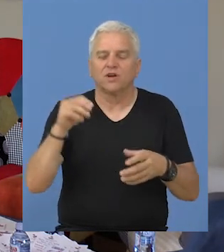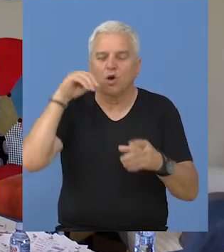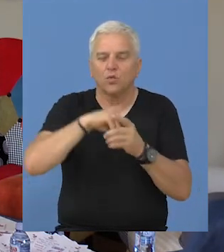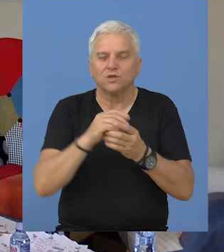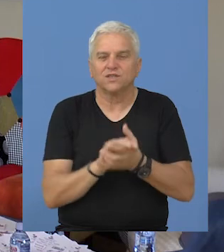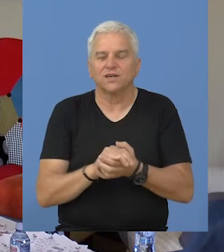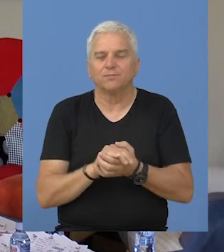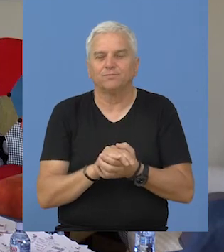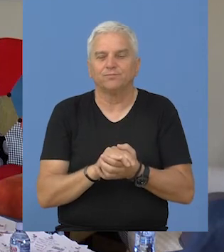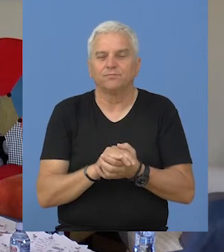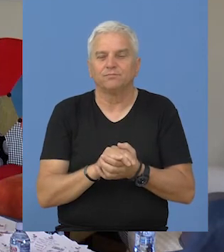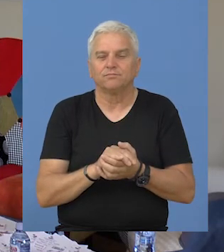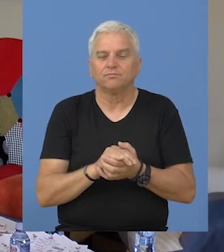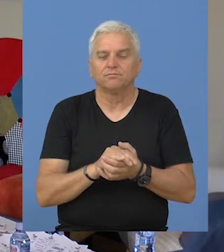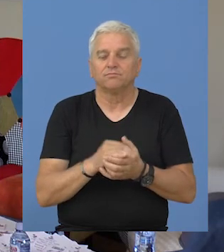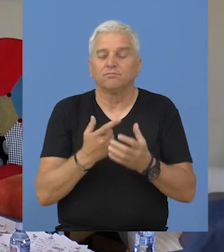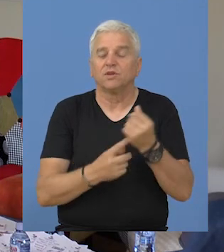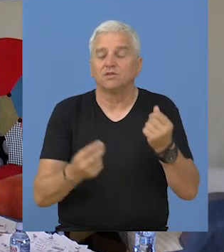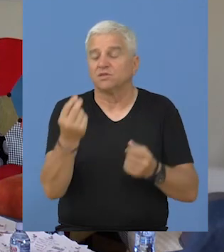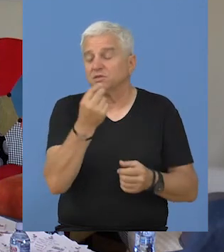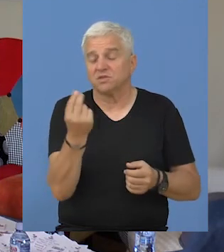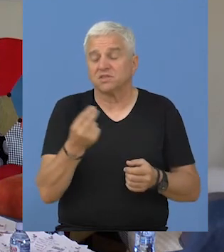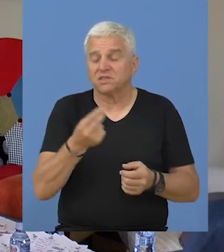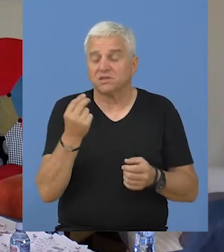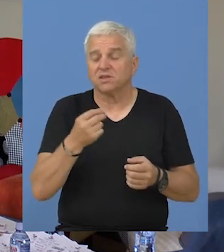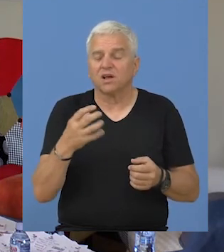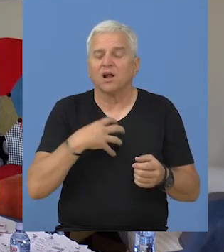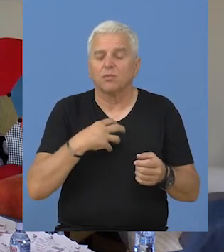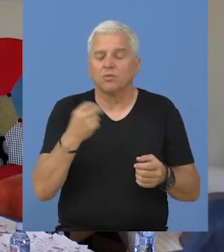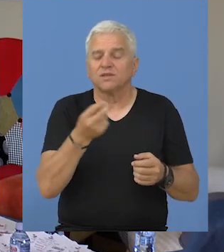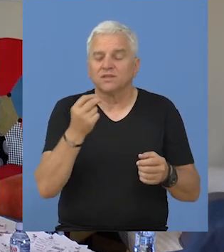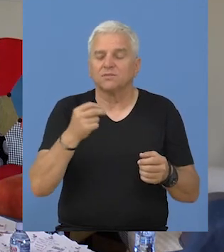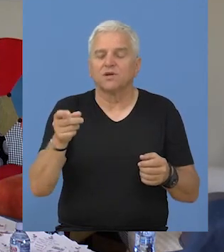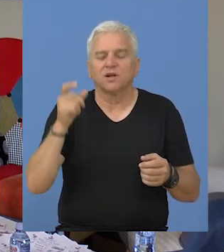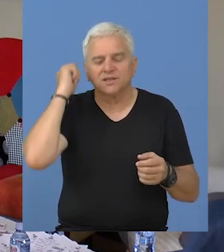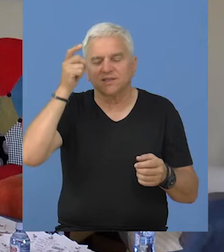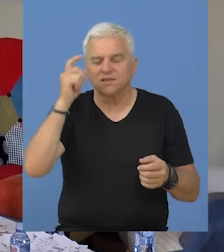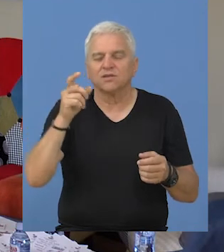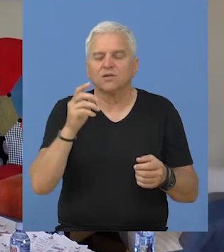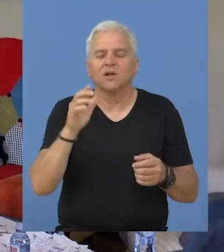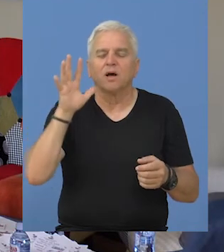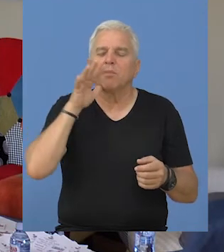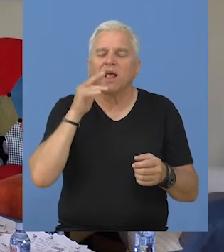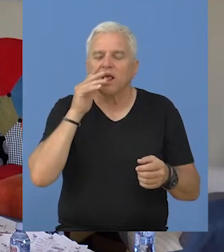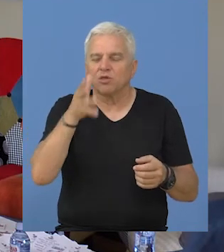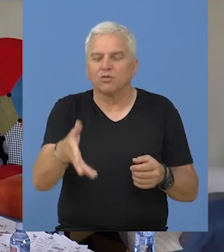iz Srbije, iz Republike Srpske, iz Crne Gore, iz Makedonije,